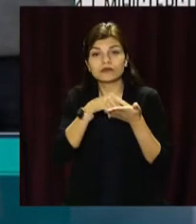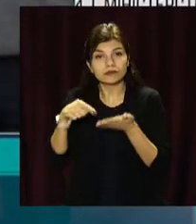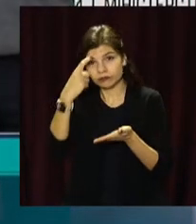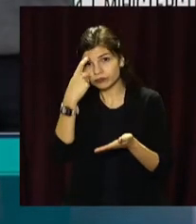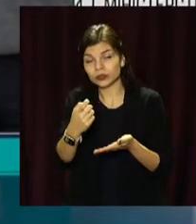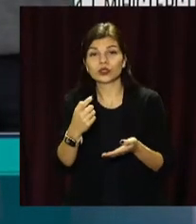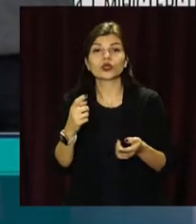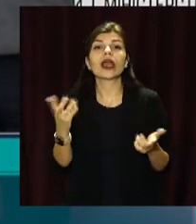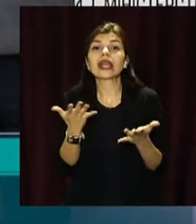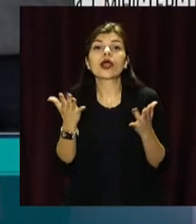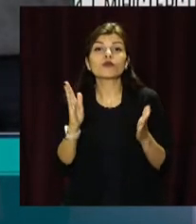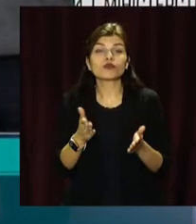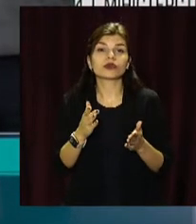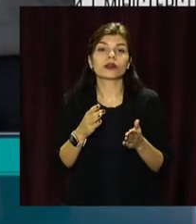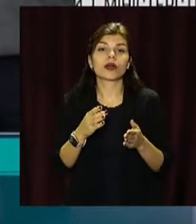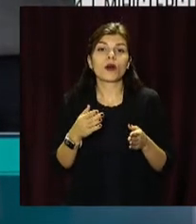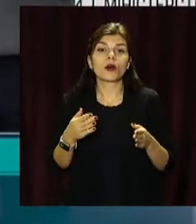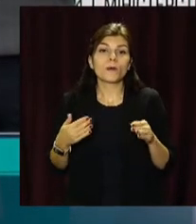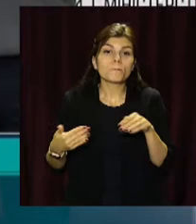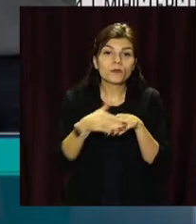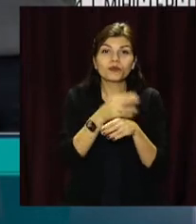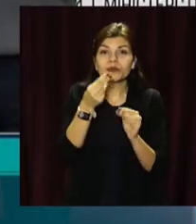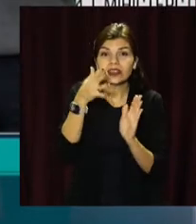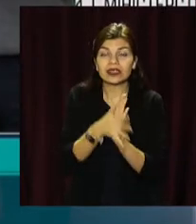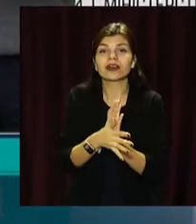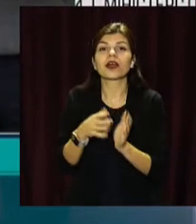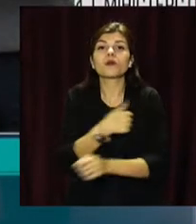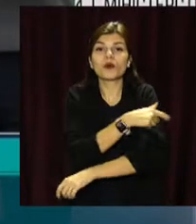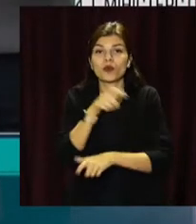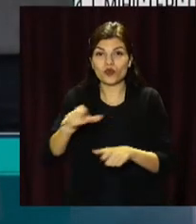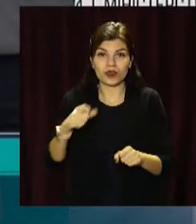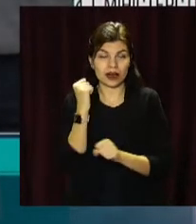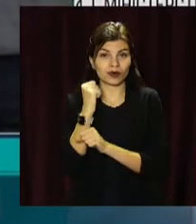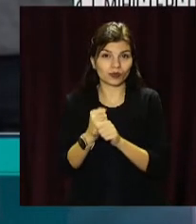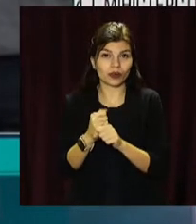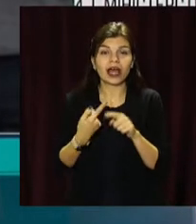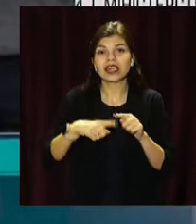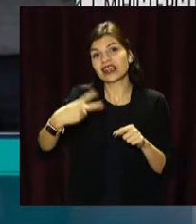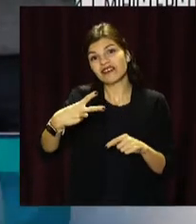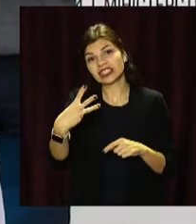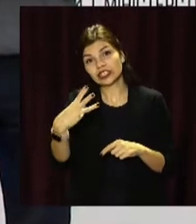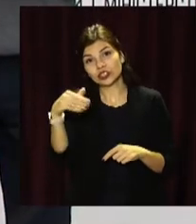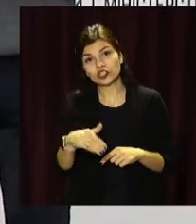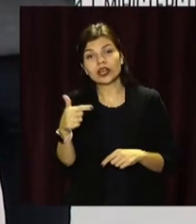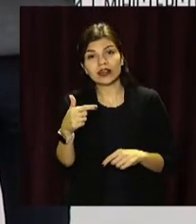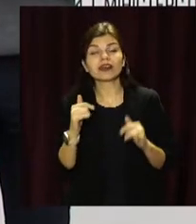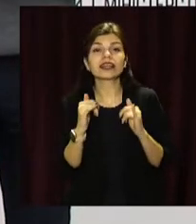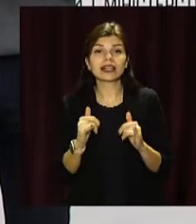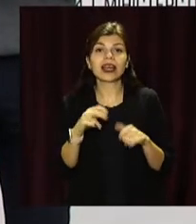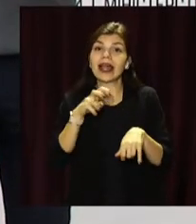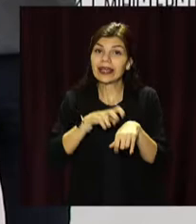буде покривати справедливу заробітну плату для наших медичних працівників. Це 23 тисячі гривень для